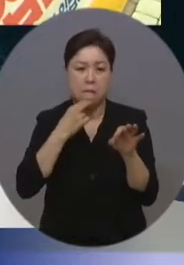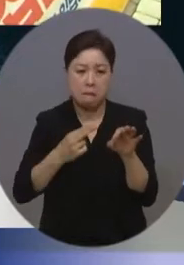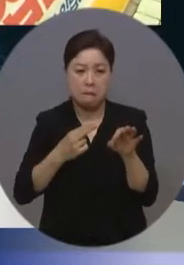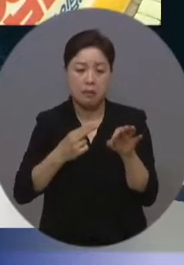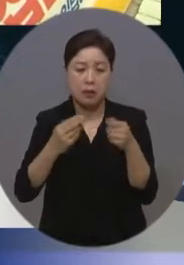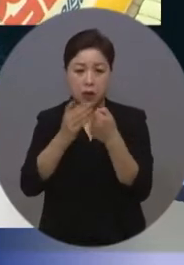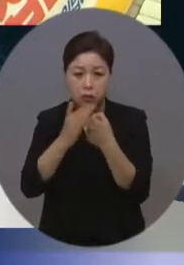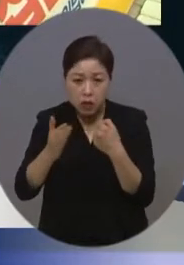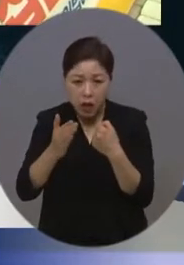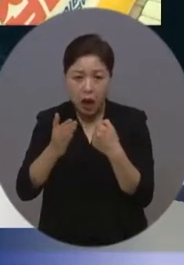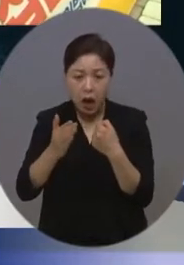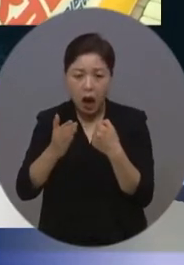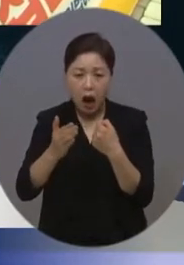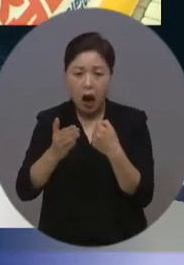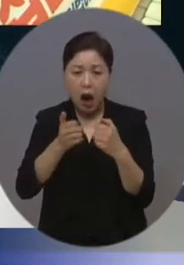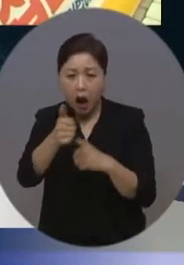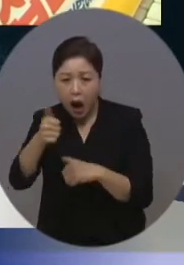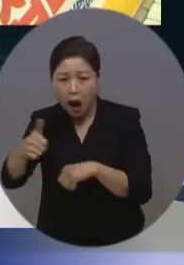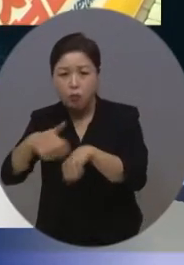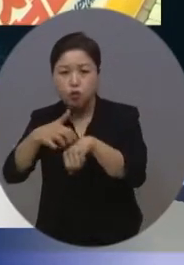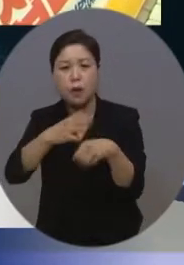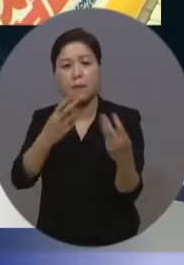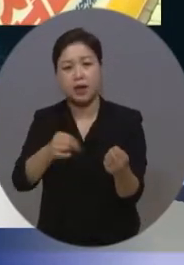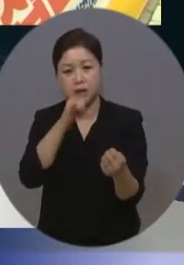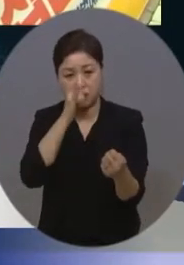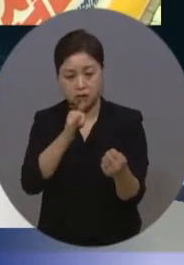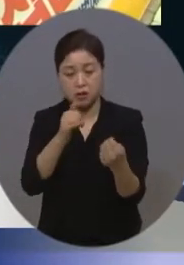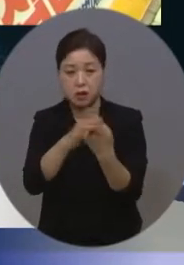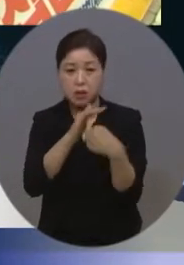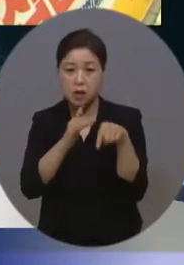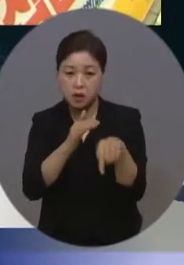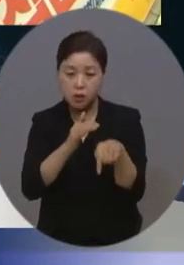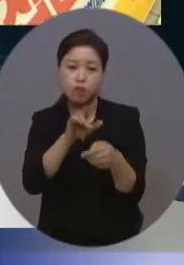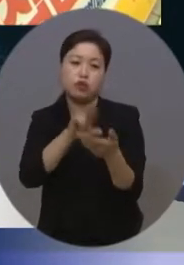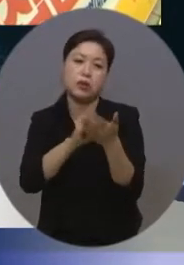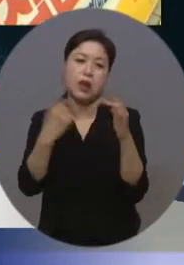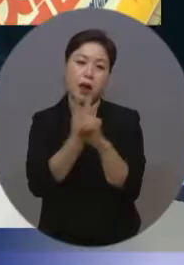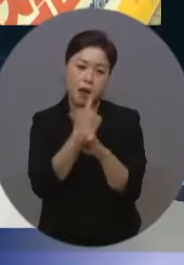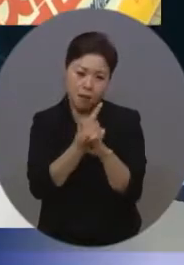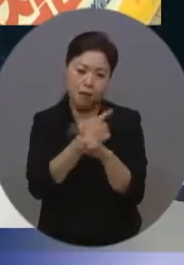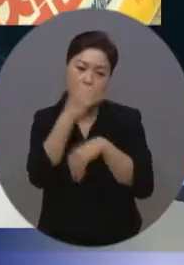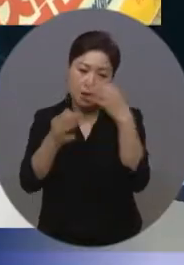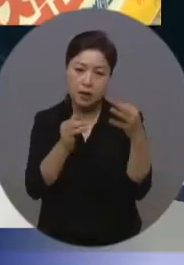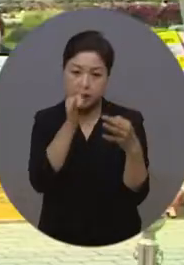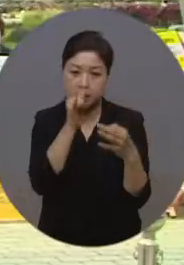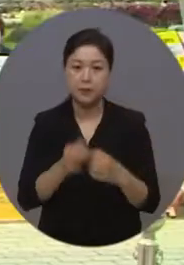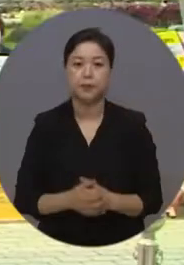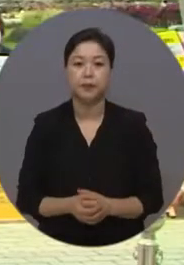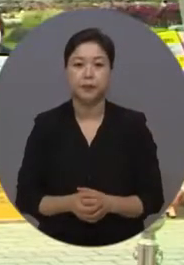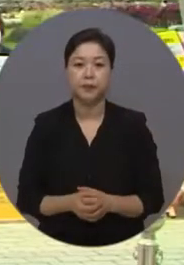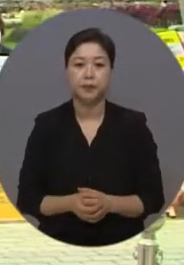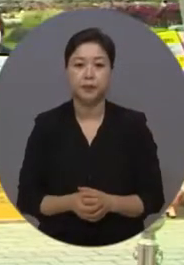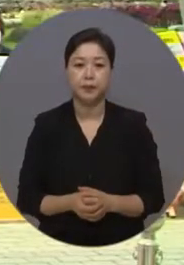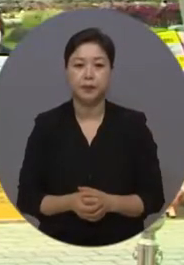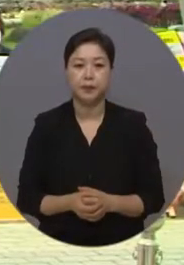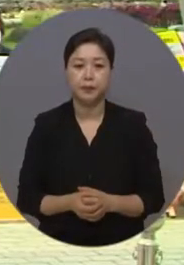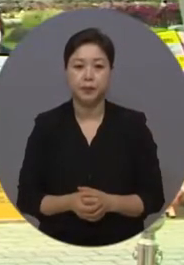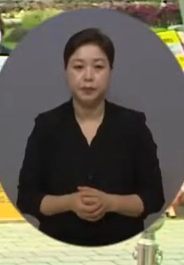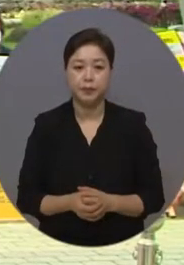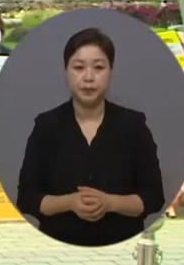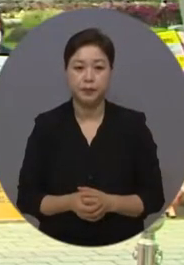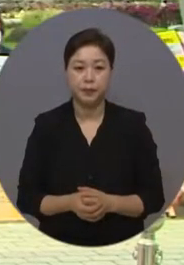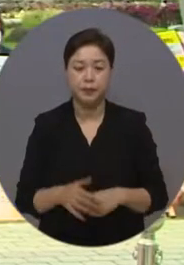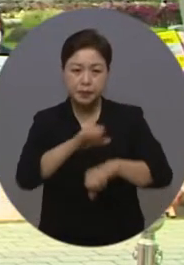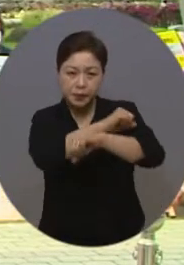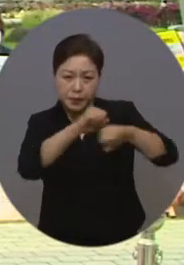현실입니다. 이에 대한 개선을 촉구하는 목소리를 박성용 기자가 들어봤습니다. 면접 기준으로